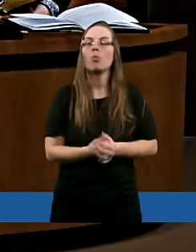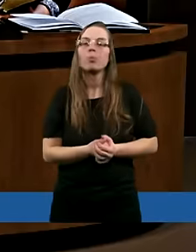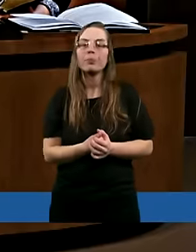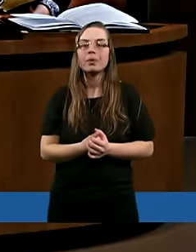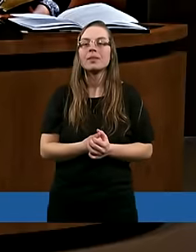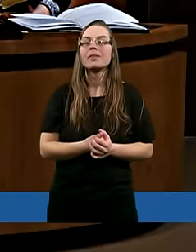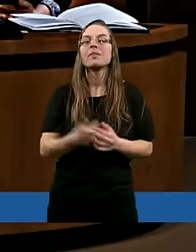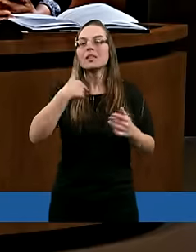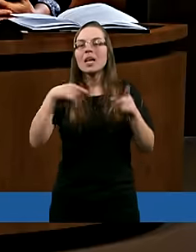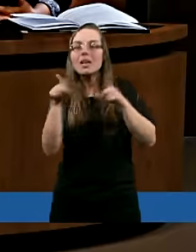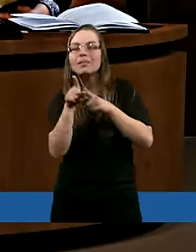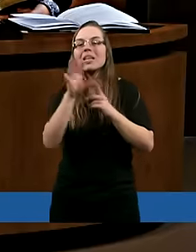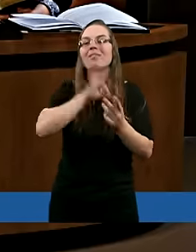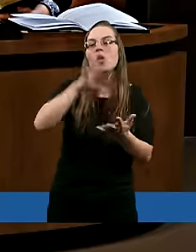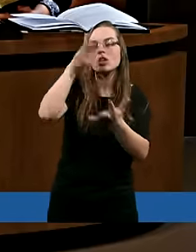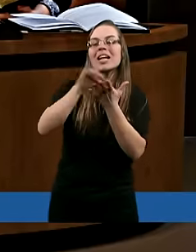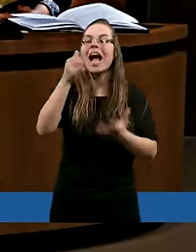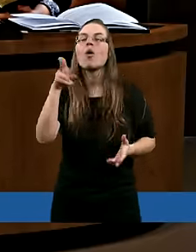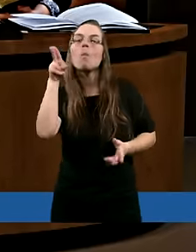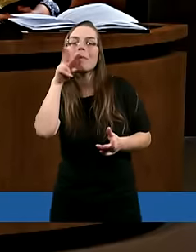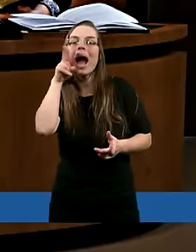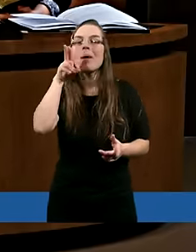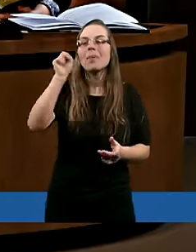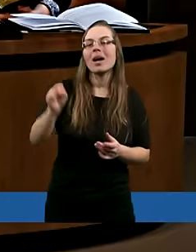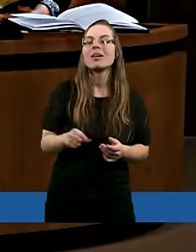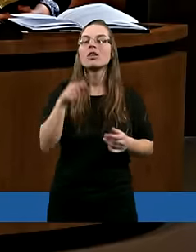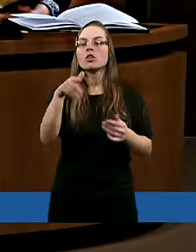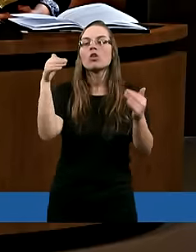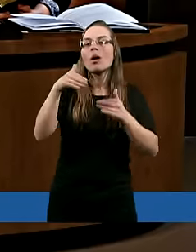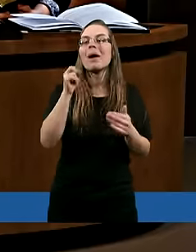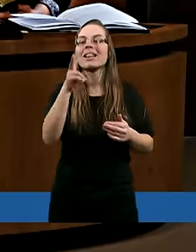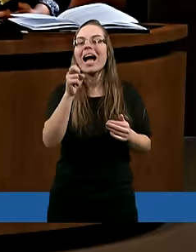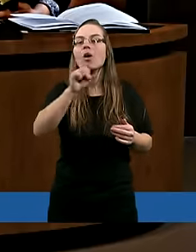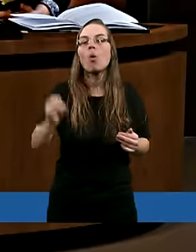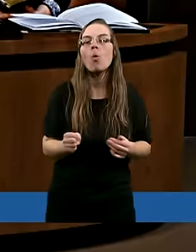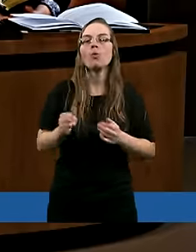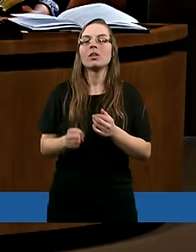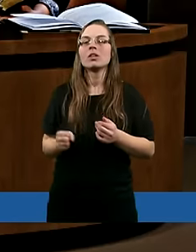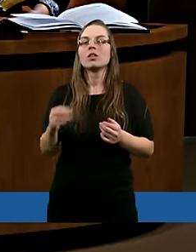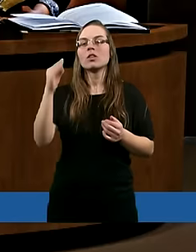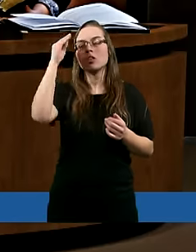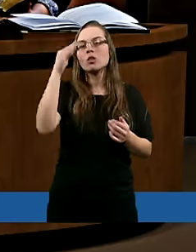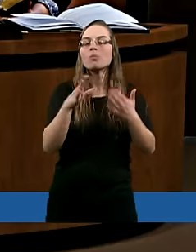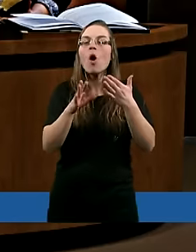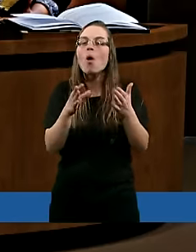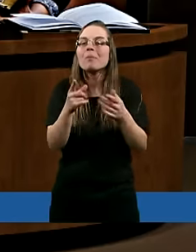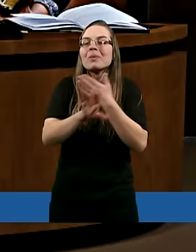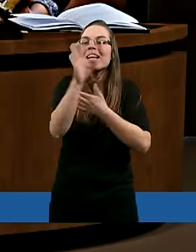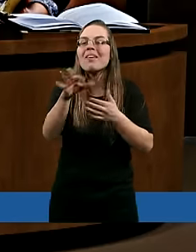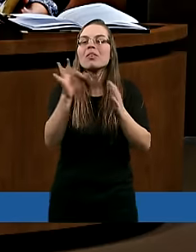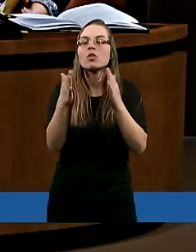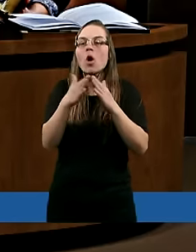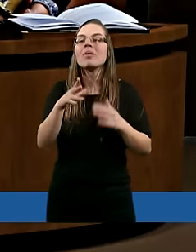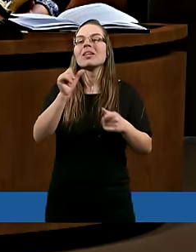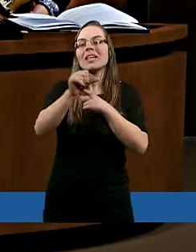Ja też, jak mogę tak krótko, no to jako mama, to chyba taką szkołą przetrwania jest dom,